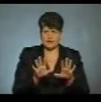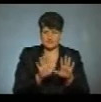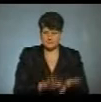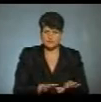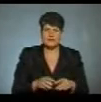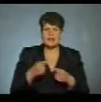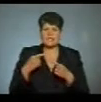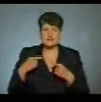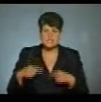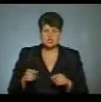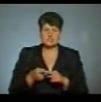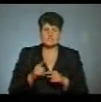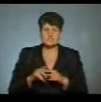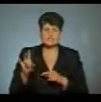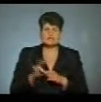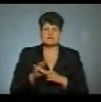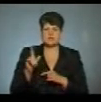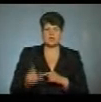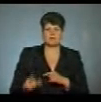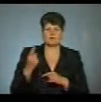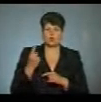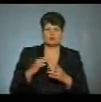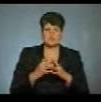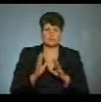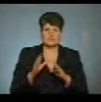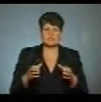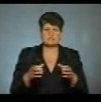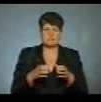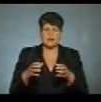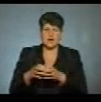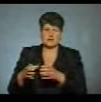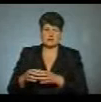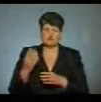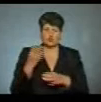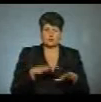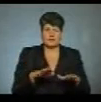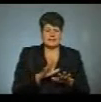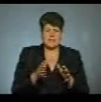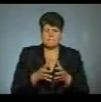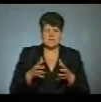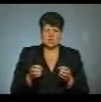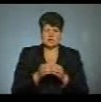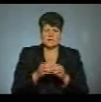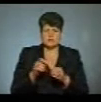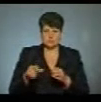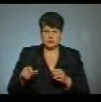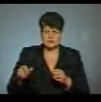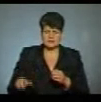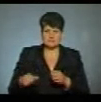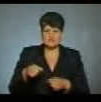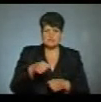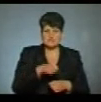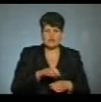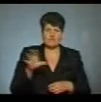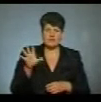Інший метод священник в одному селі буде збирати в чотирьох місцях там не більше десяти осіб з пасками.